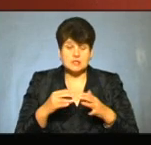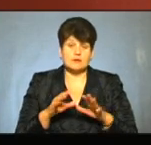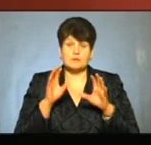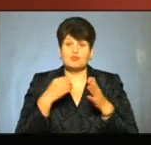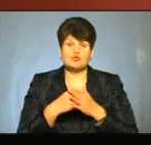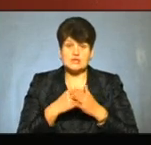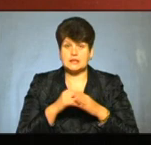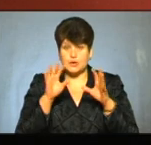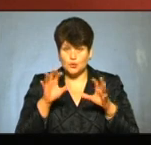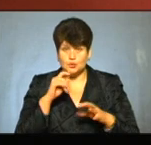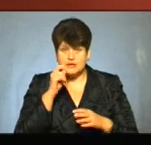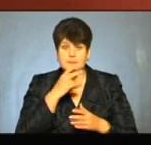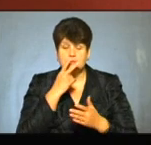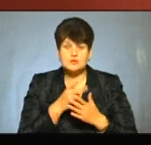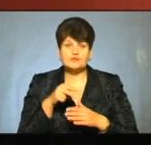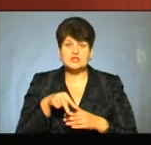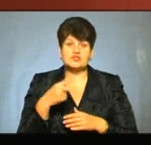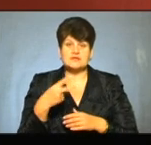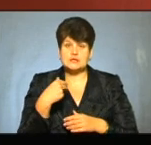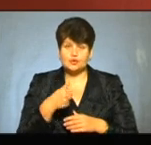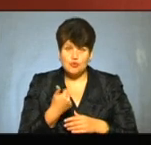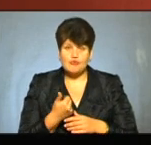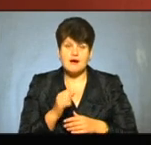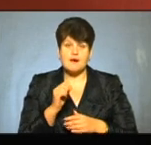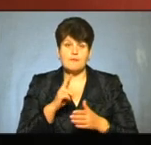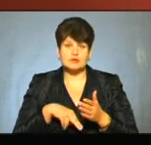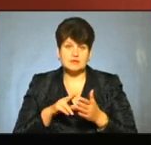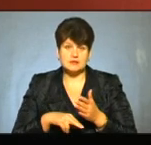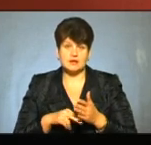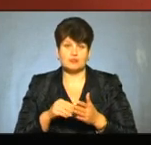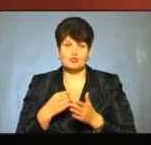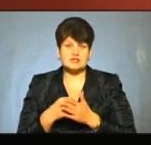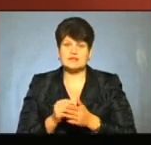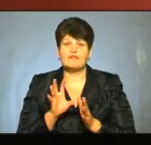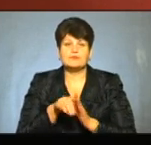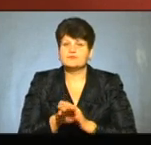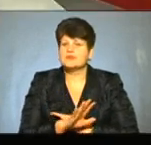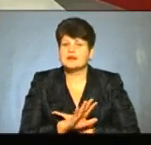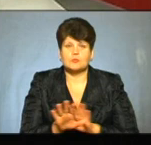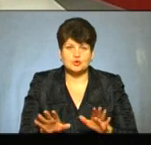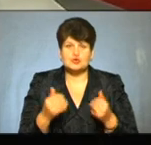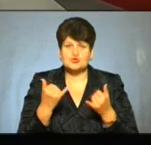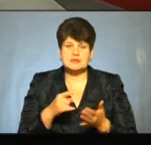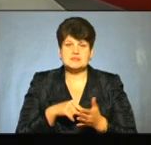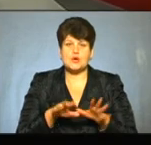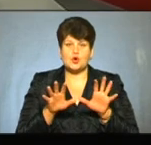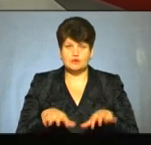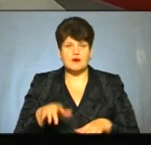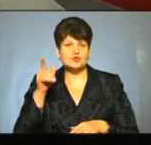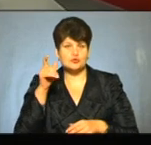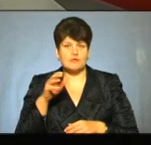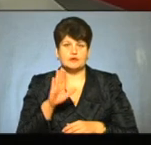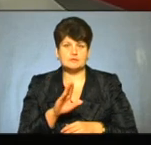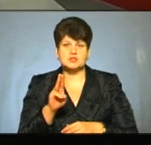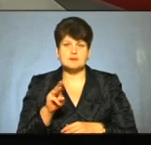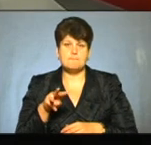передбачає, що з 2020 року акциз спального у бюджети не буде надходити. Сьогодні у нашій студії міський голова Чорткова Володимир